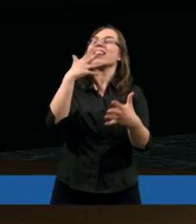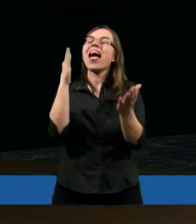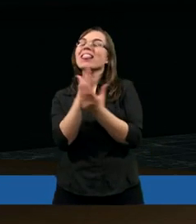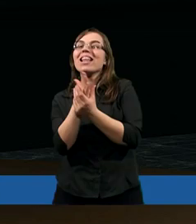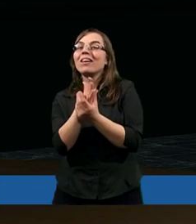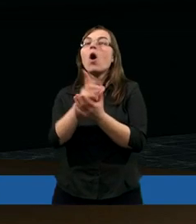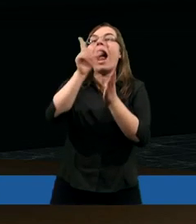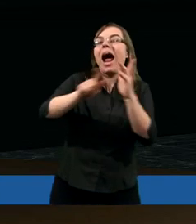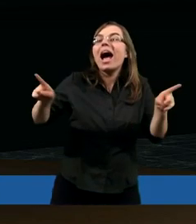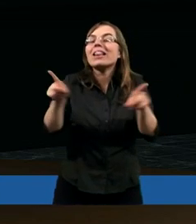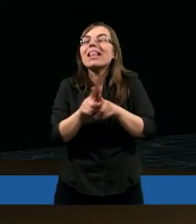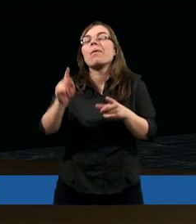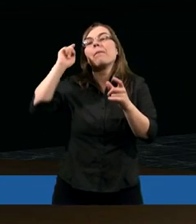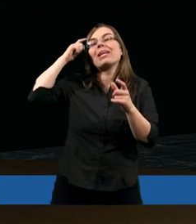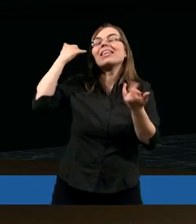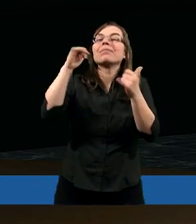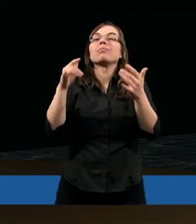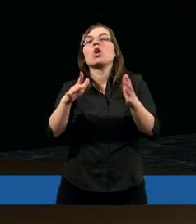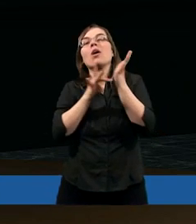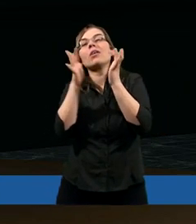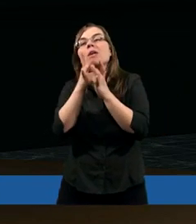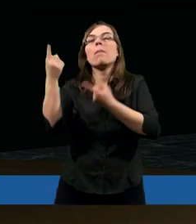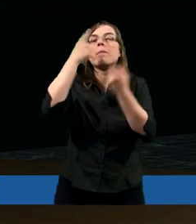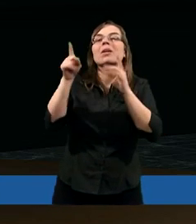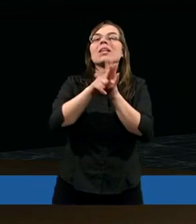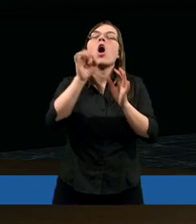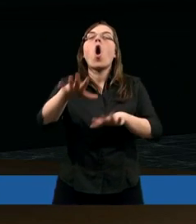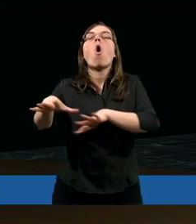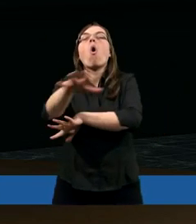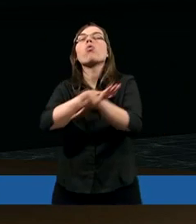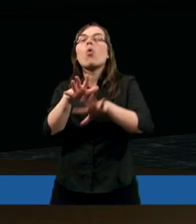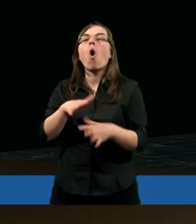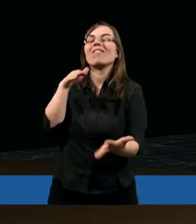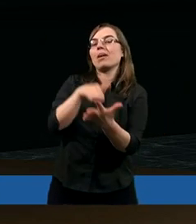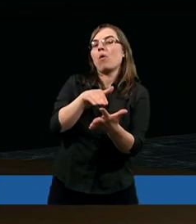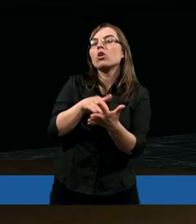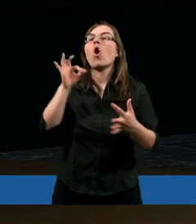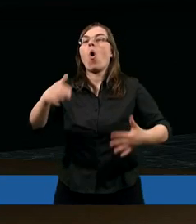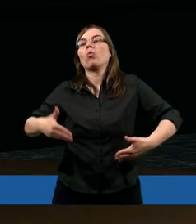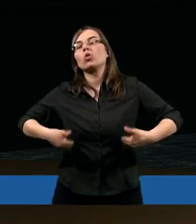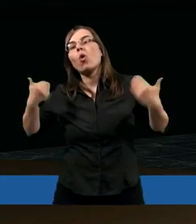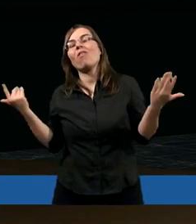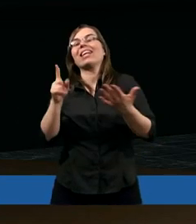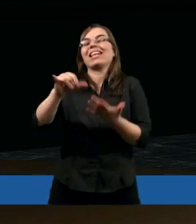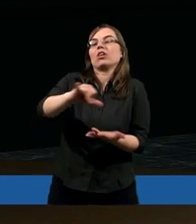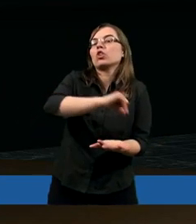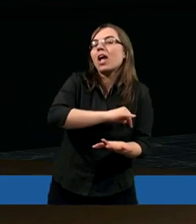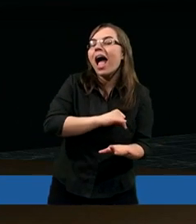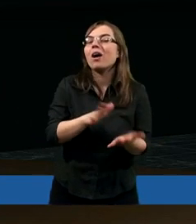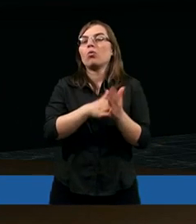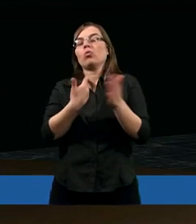lecz też Jezus Chrystus myślał przede wszystkim o duchowych potrzebach, o uzdrowieniu od grzechu,